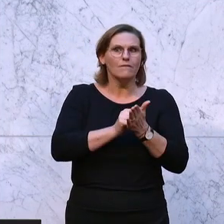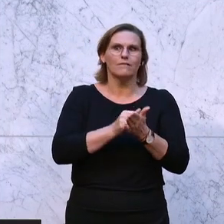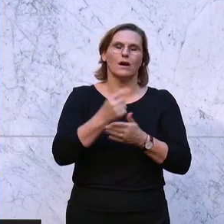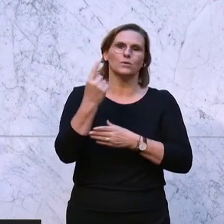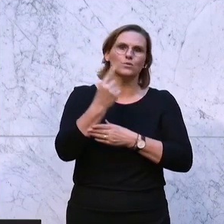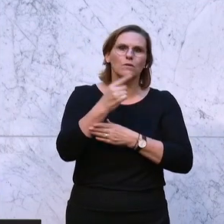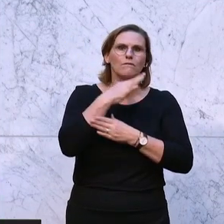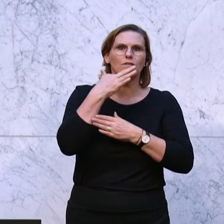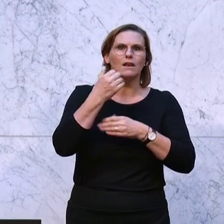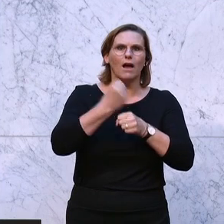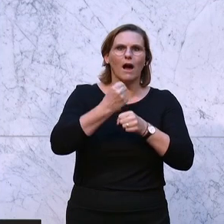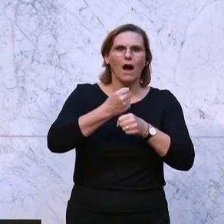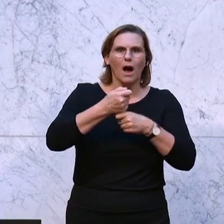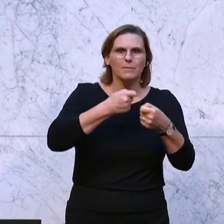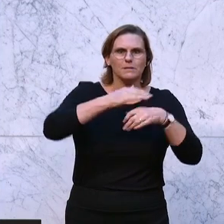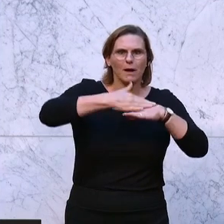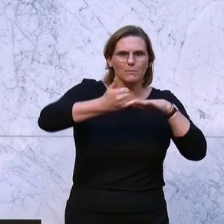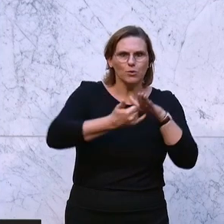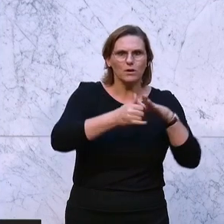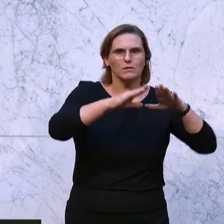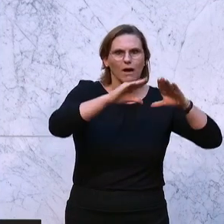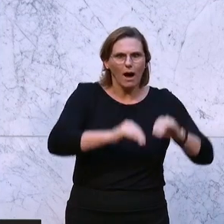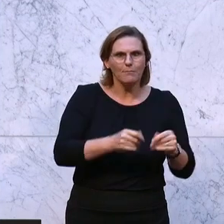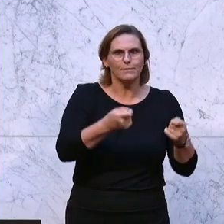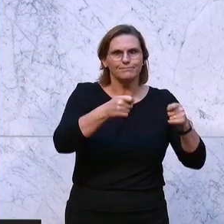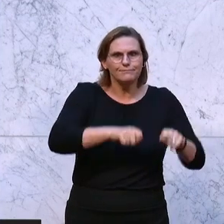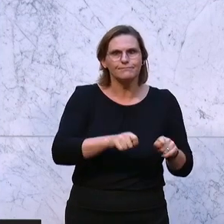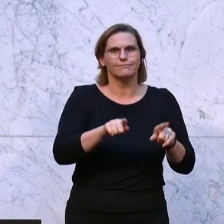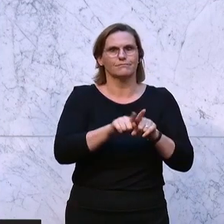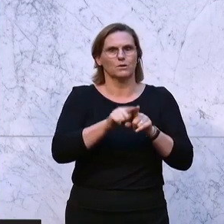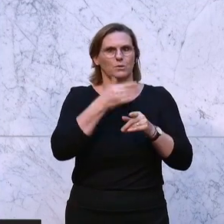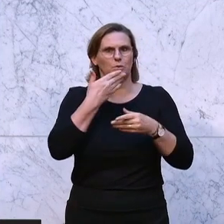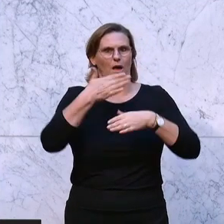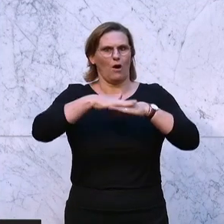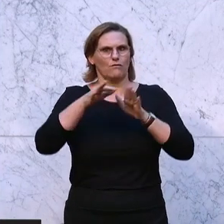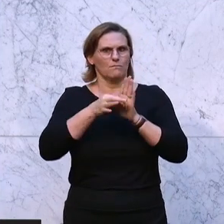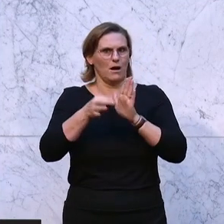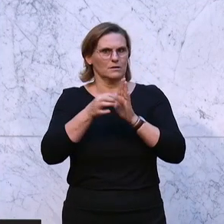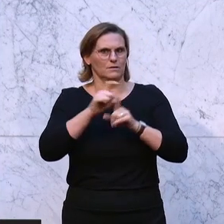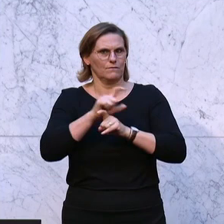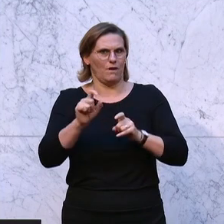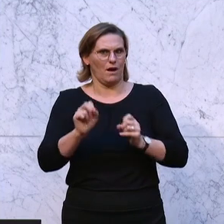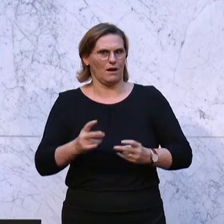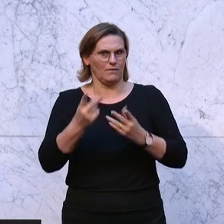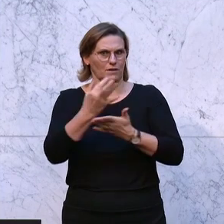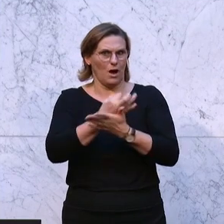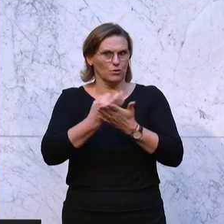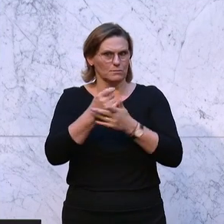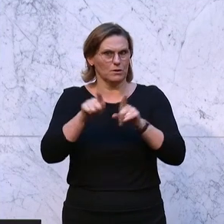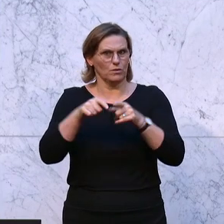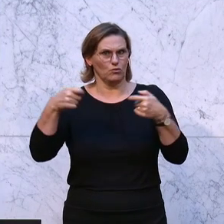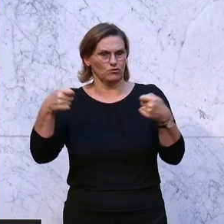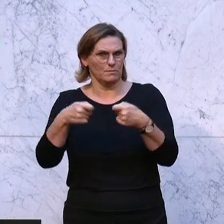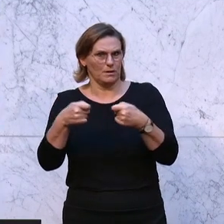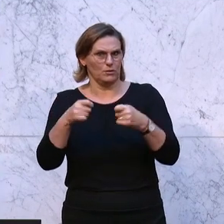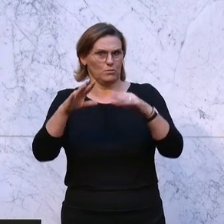viele Arbeitsmarktprojekte. Es geht weiter, wo es keine zusätzlichen Maßnahmen für Fachkräfteausbildung und Fachkräftestipendien gibt.